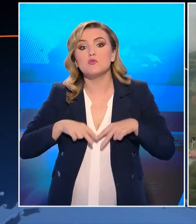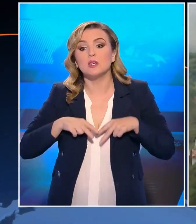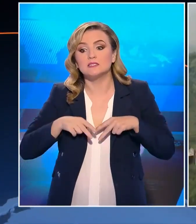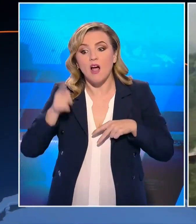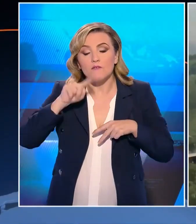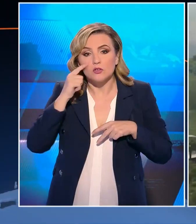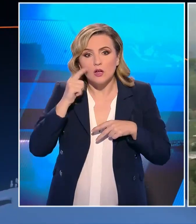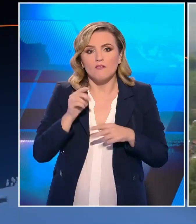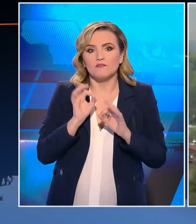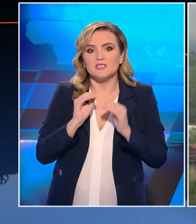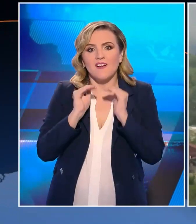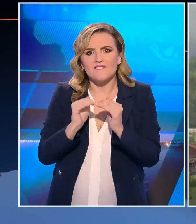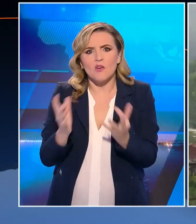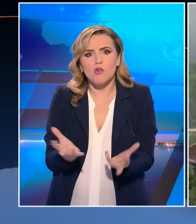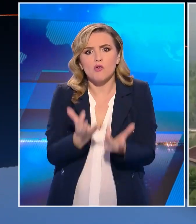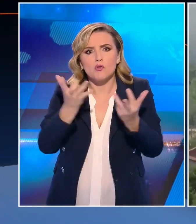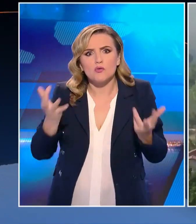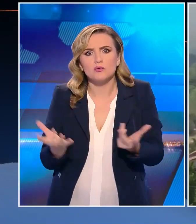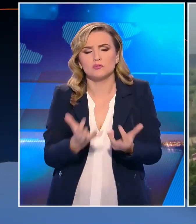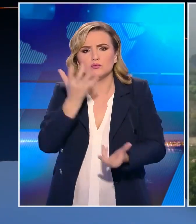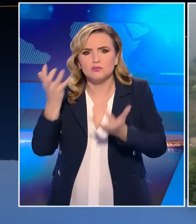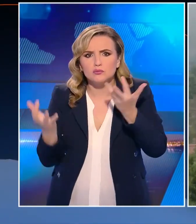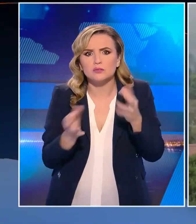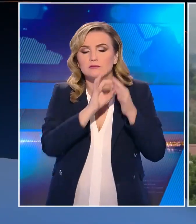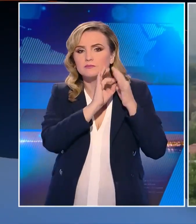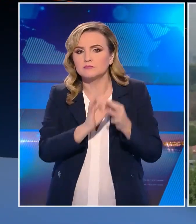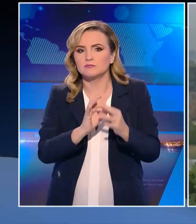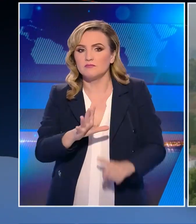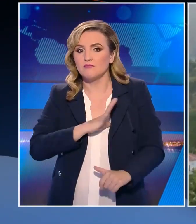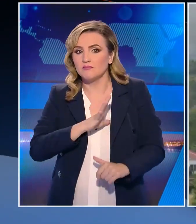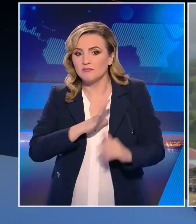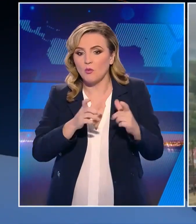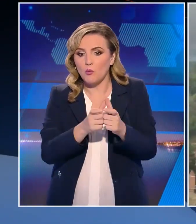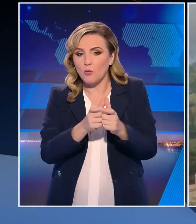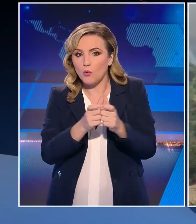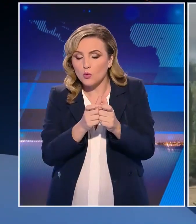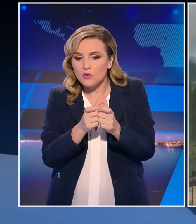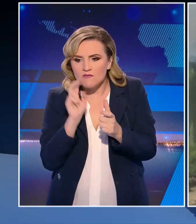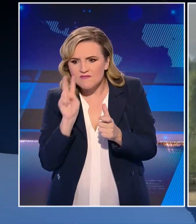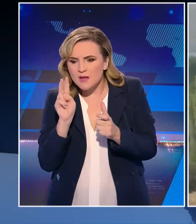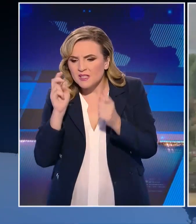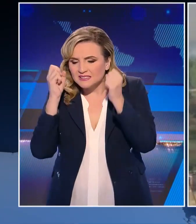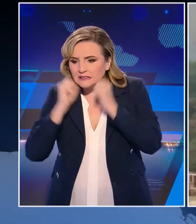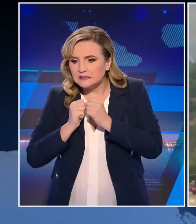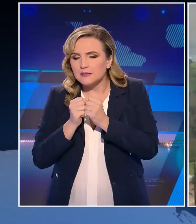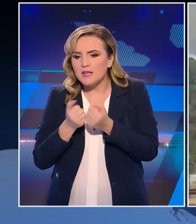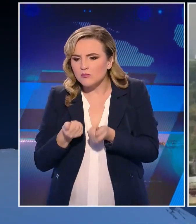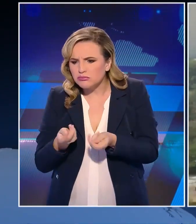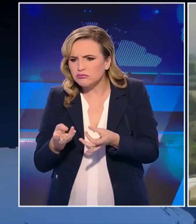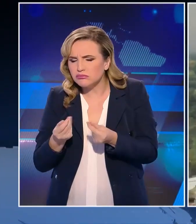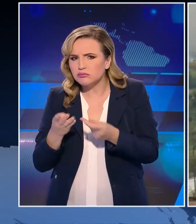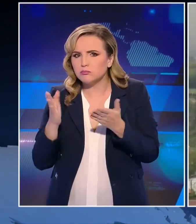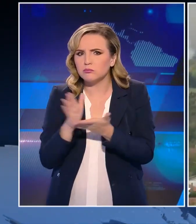κατάσταση συνεχίζει να παραμένει ανεξέλεκτη. Από τη μια οι κάτοικοι στο χωριά που έχουν πληγή μετρούν τις πληγές τους και από την άλλη